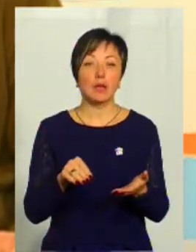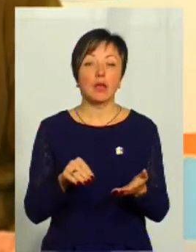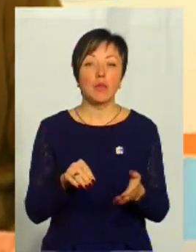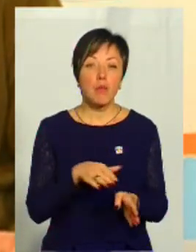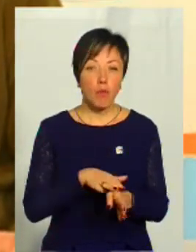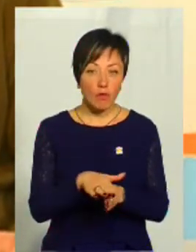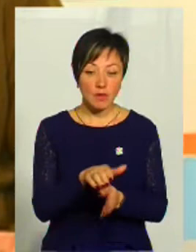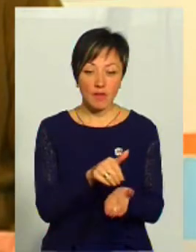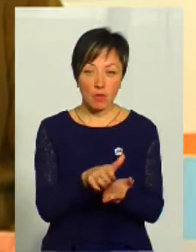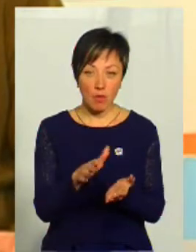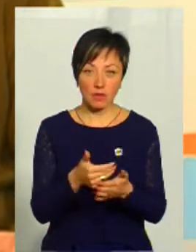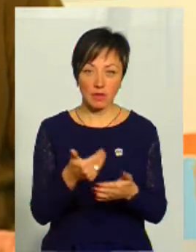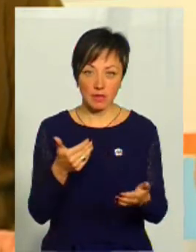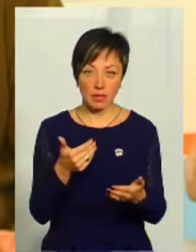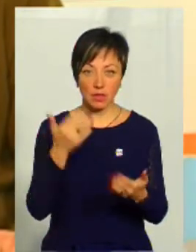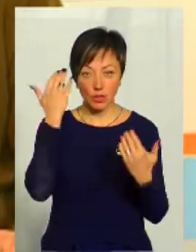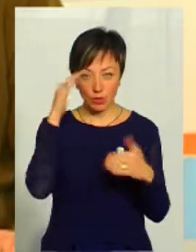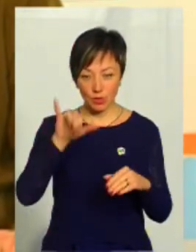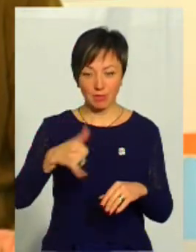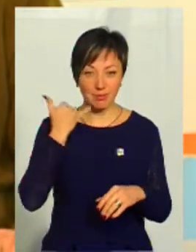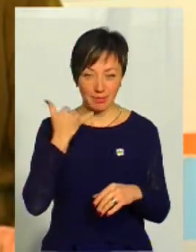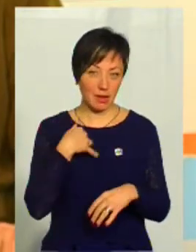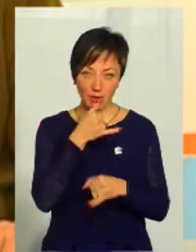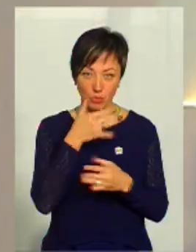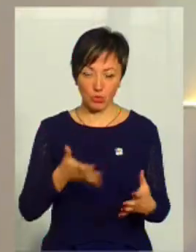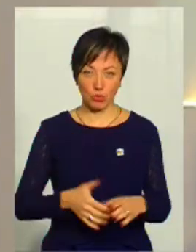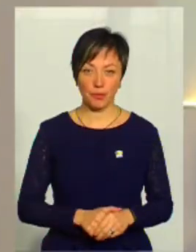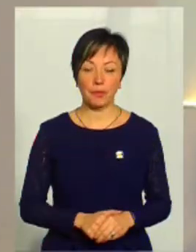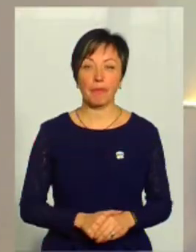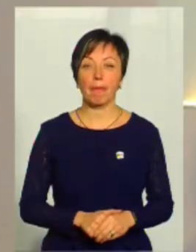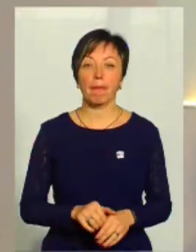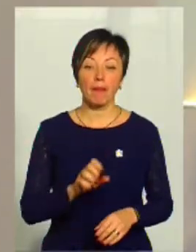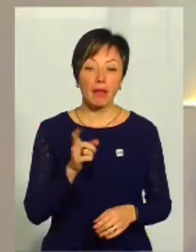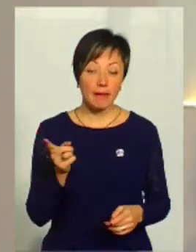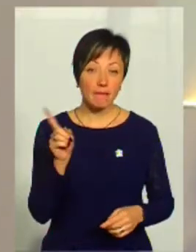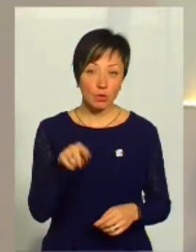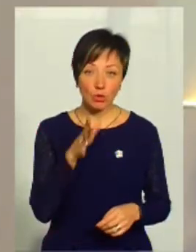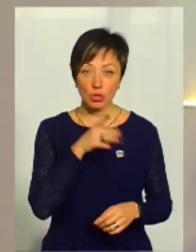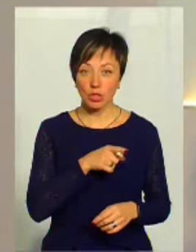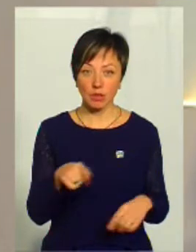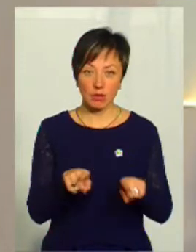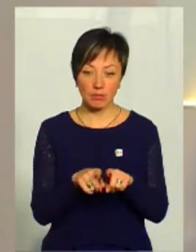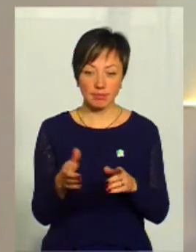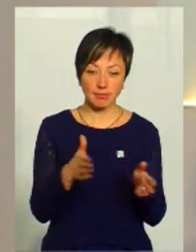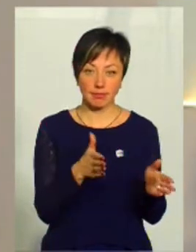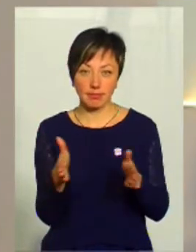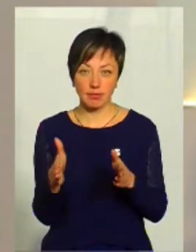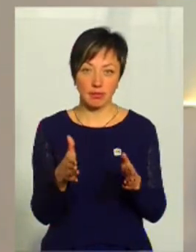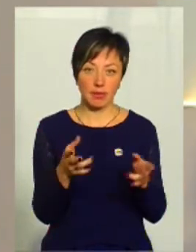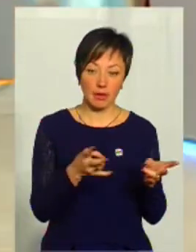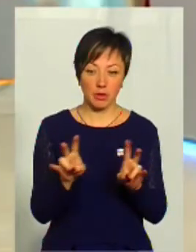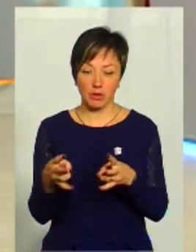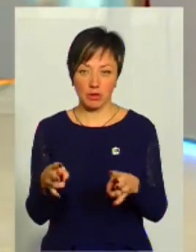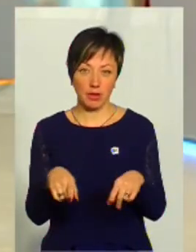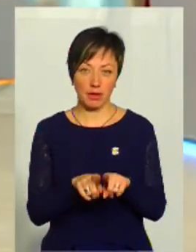повністю відмовитися від підняття слухавки ти не можеш. І в той же час ти такому на роздоріжжі. От така